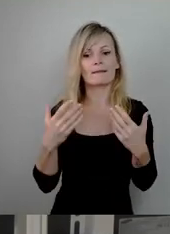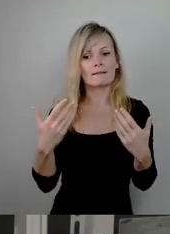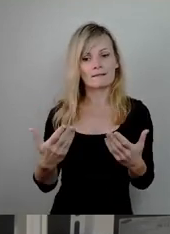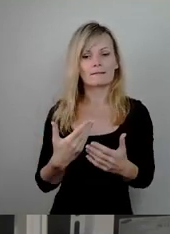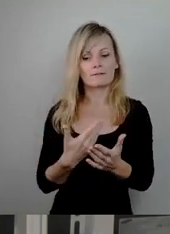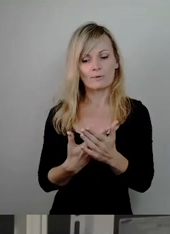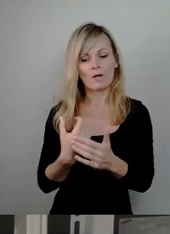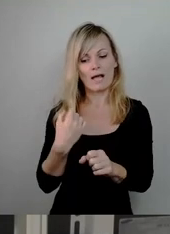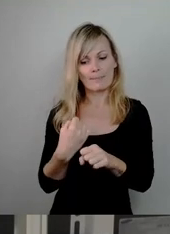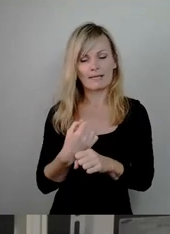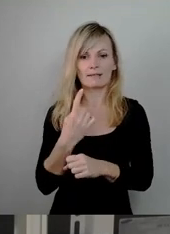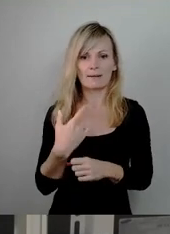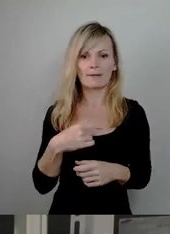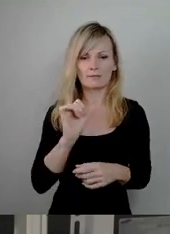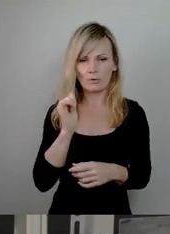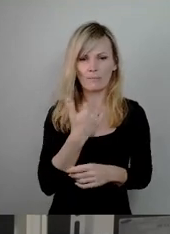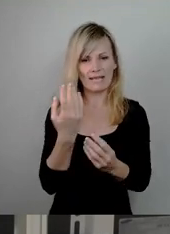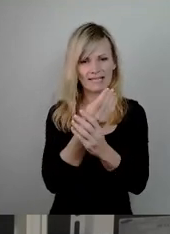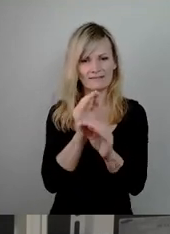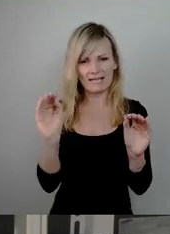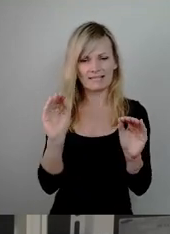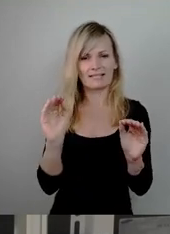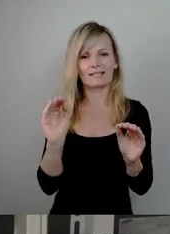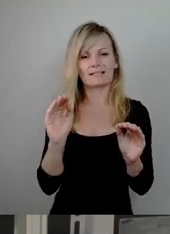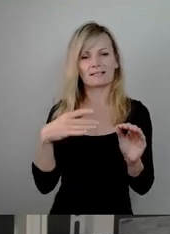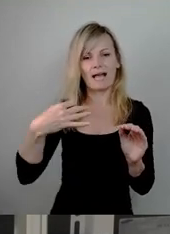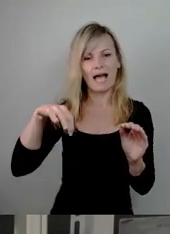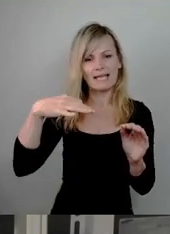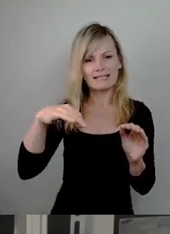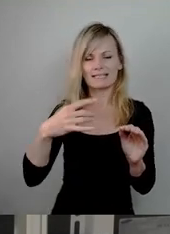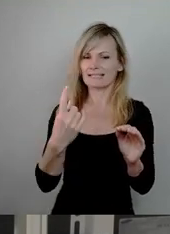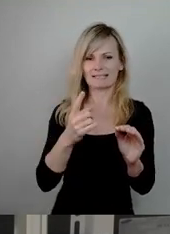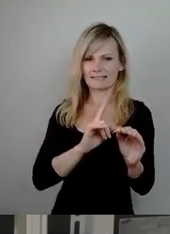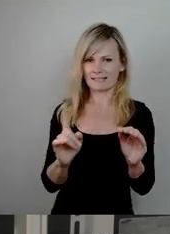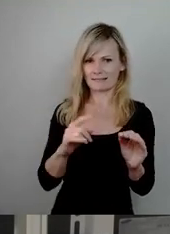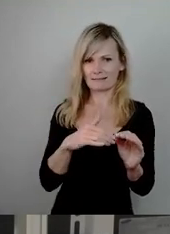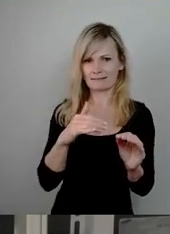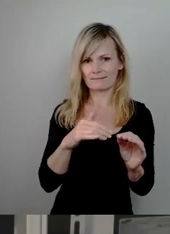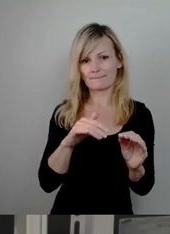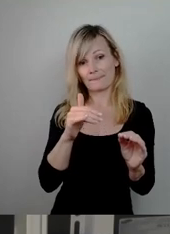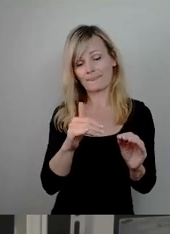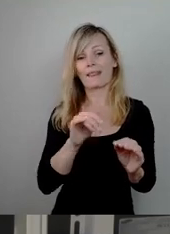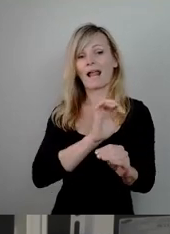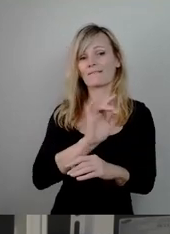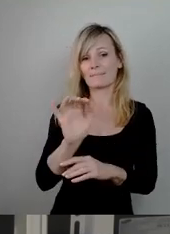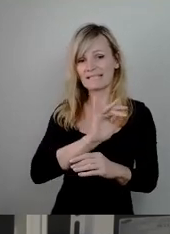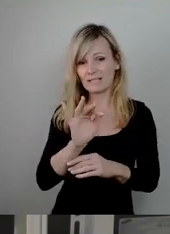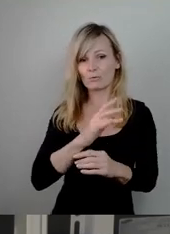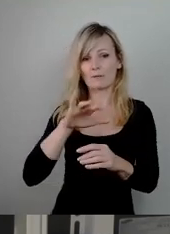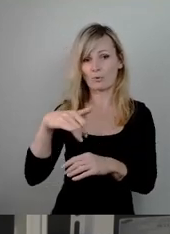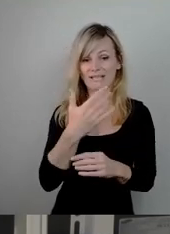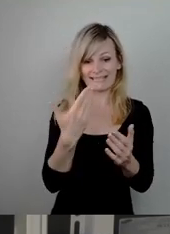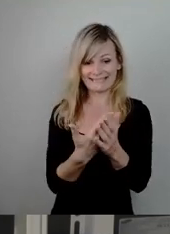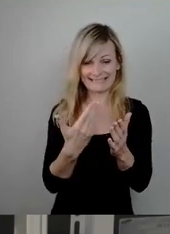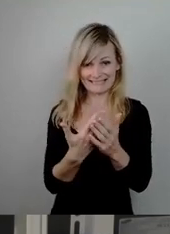Möchte aber schon noch mal darauf hinweisen, es ist nicht das einzige Alphabetisierungsprojekt in dieser Stadt. Es arbeiten auch noch andere